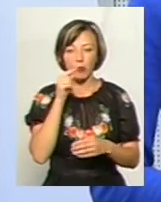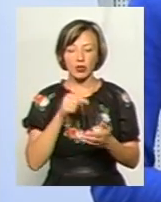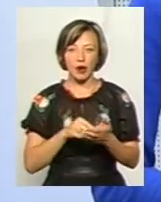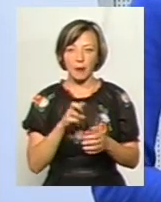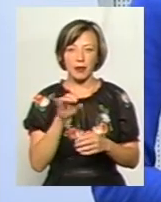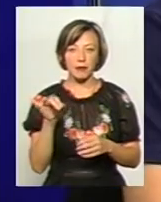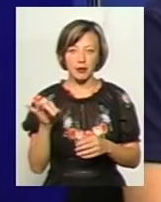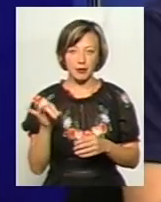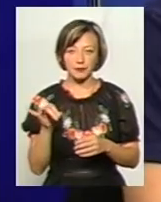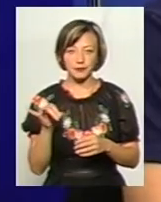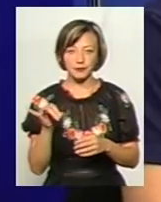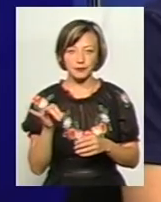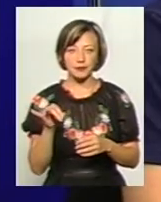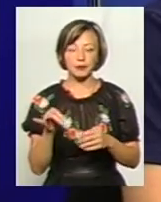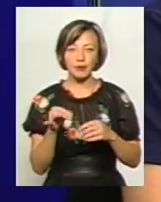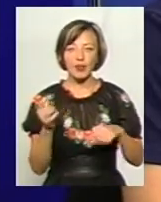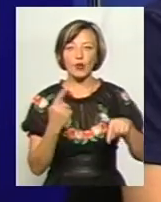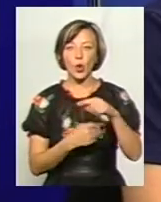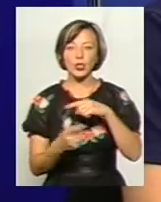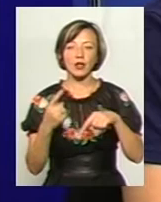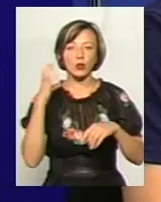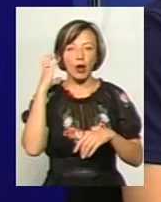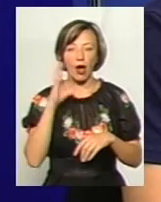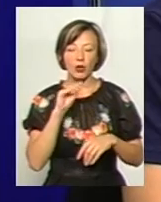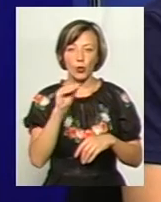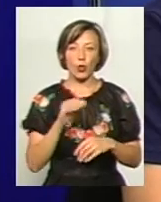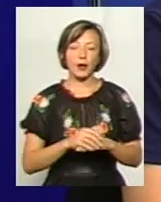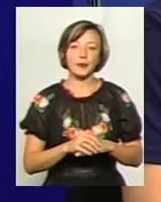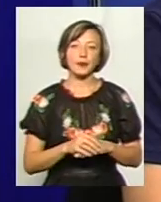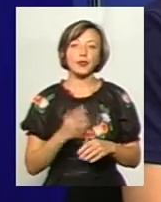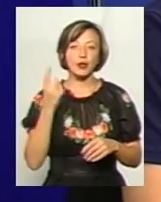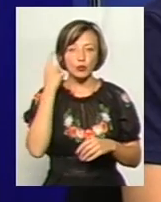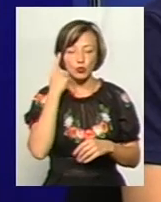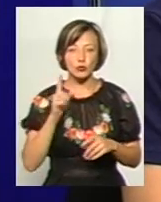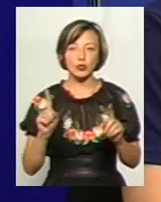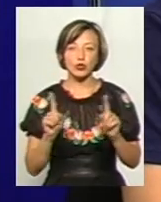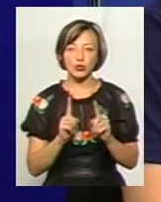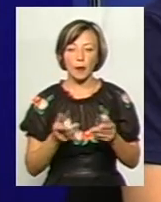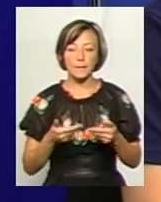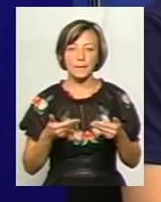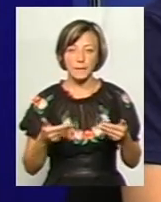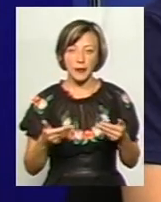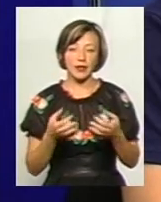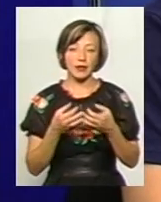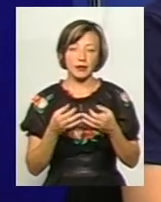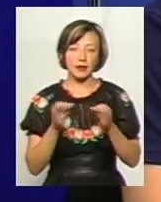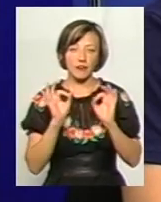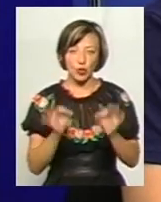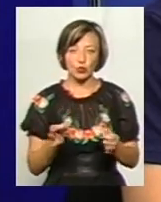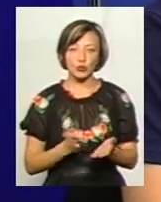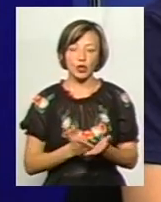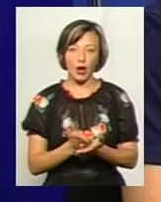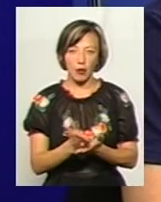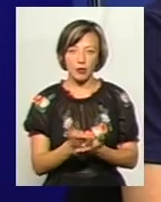у ротацію радіо. І тому, я думаю, що ми йдемо у вірному шляху, у вірному